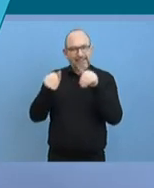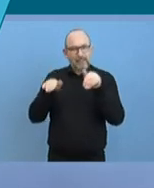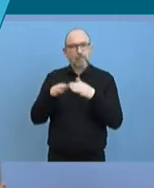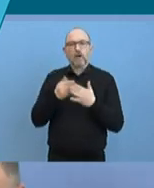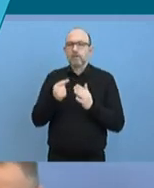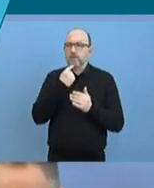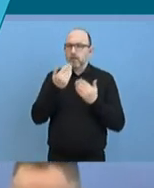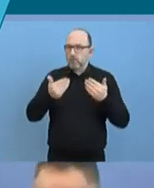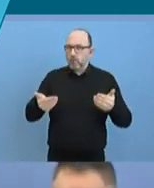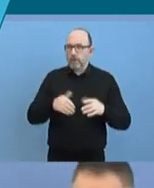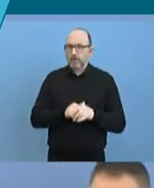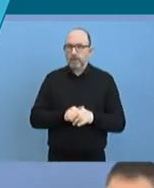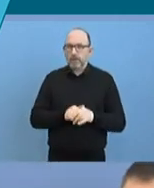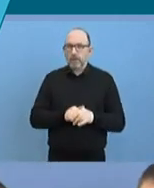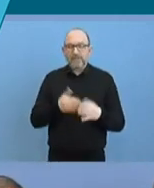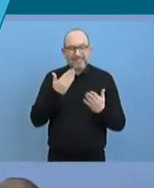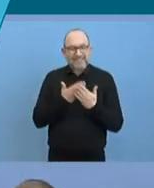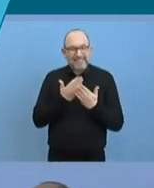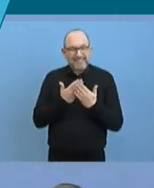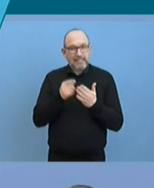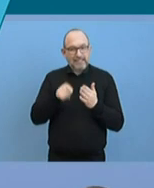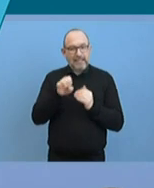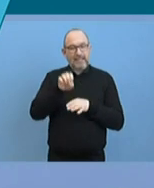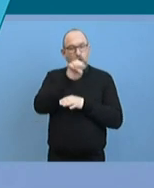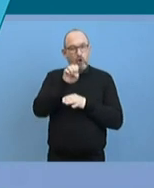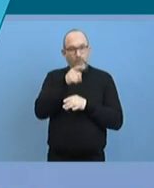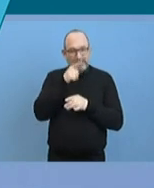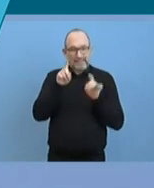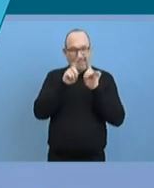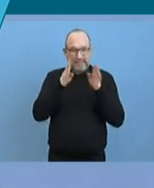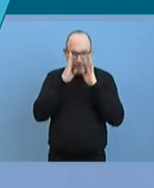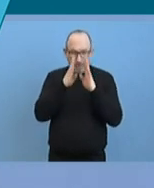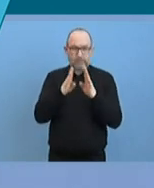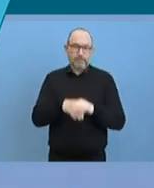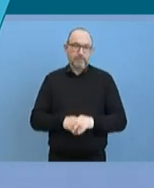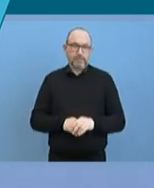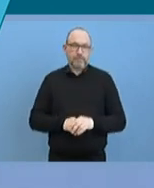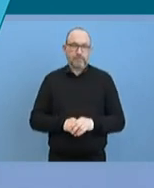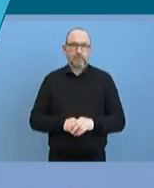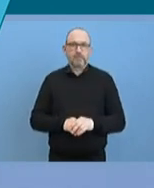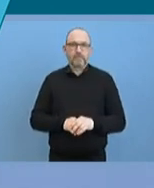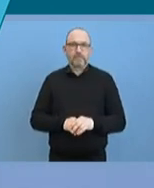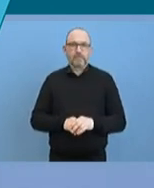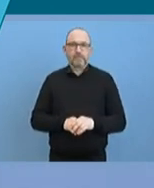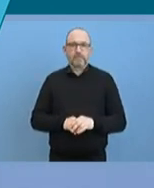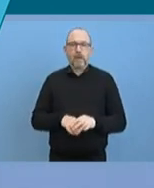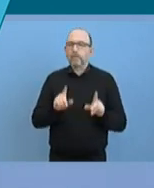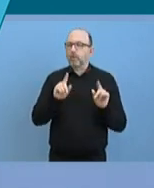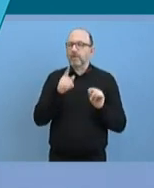Und das ist das, worauf wir uns jetzt in Europa konzentrieren sollten. Aber Sie haben jetzt nicht Nein gesagt.